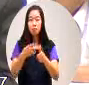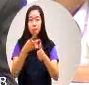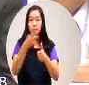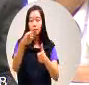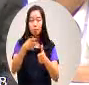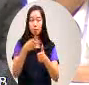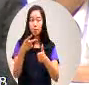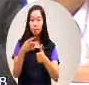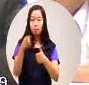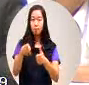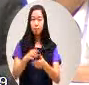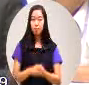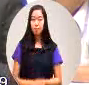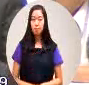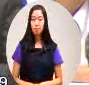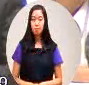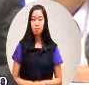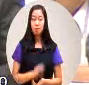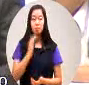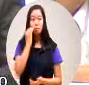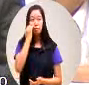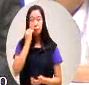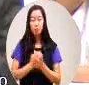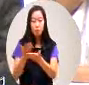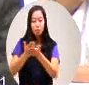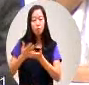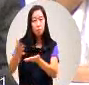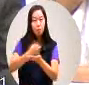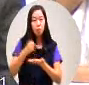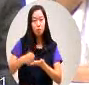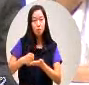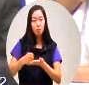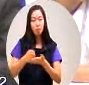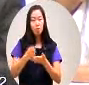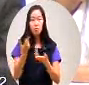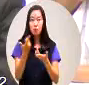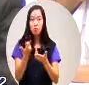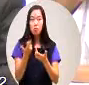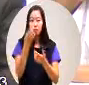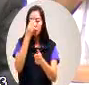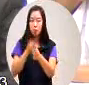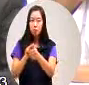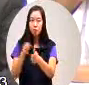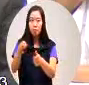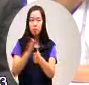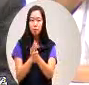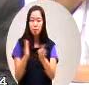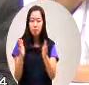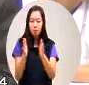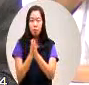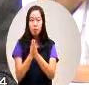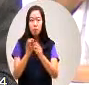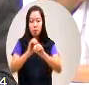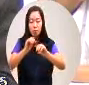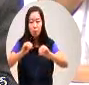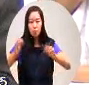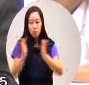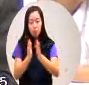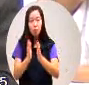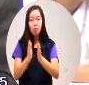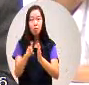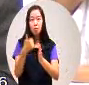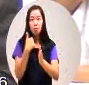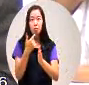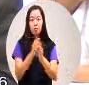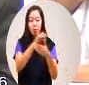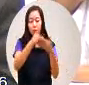说这个这个如果征收了的时候有造成一些基灵像这个在土地征收条例